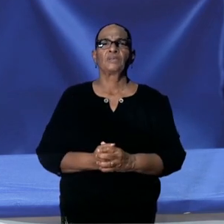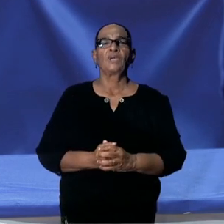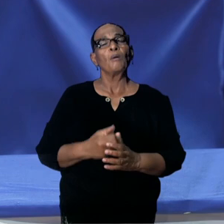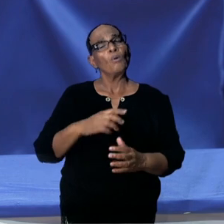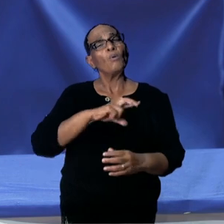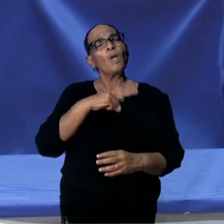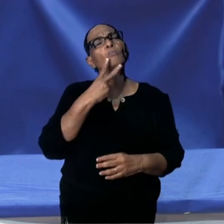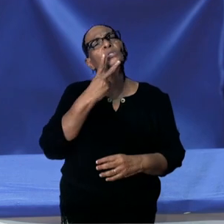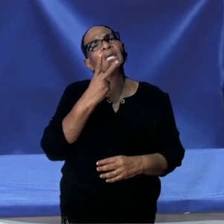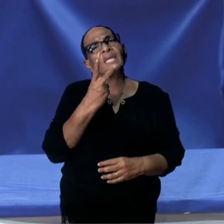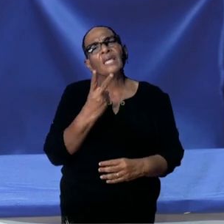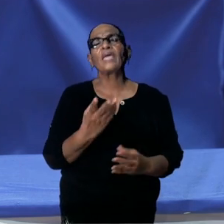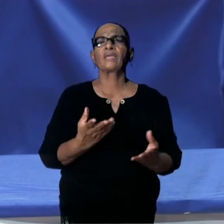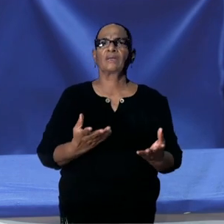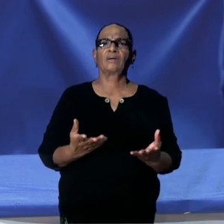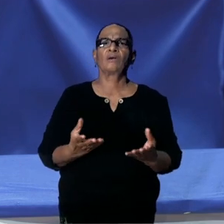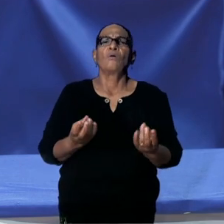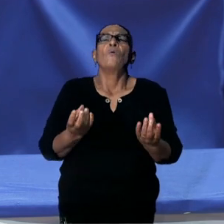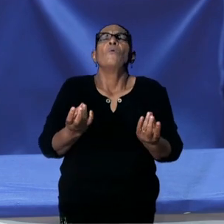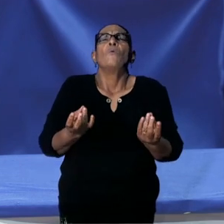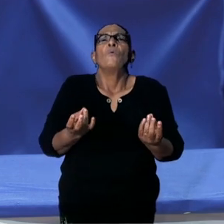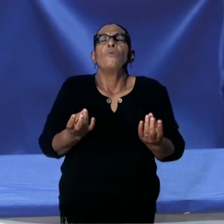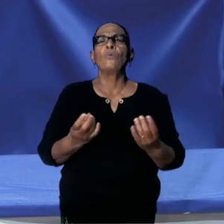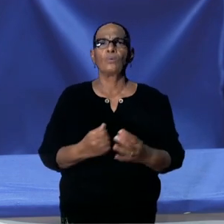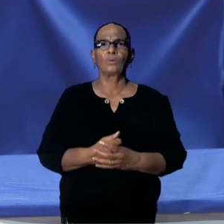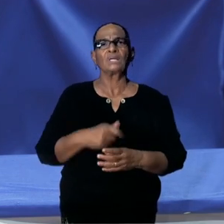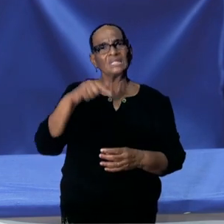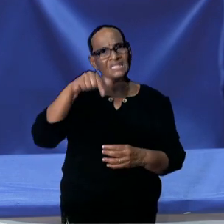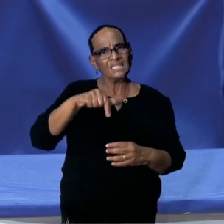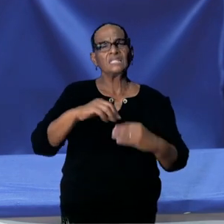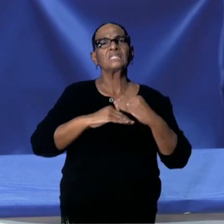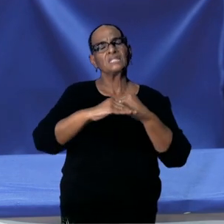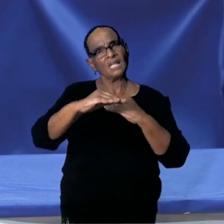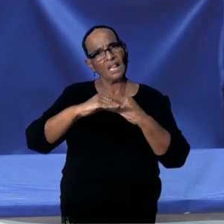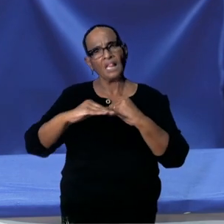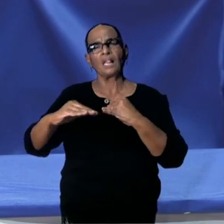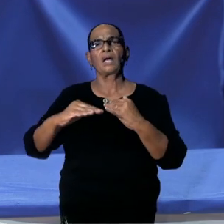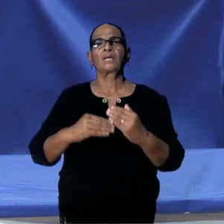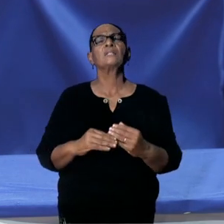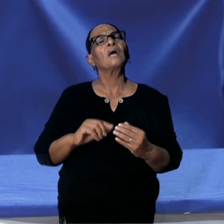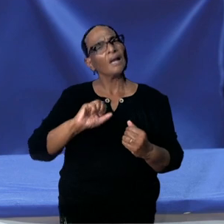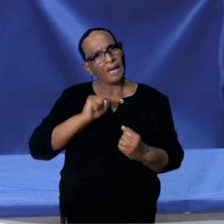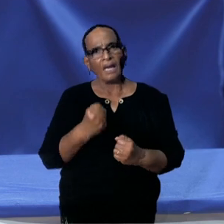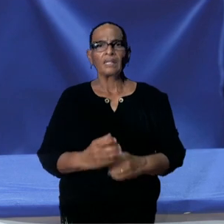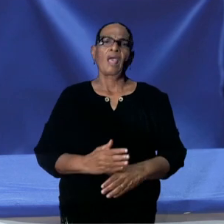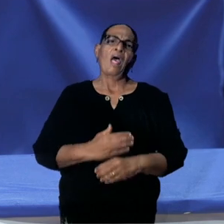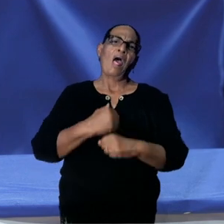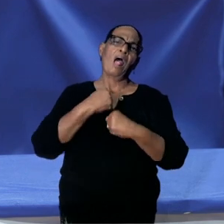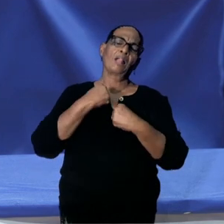uitkijken in hoeverre deze landen dan ook geholpen zijn.